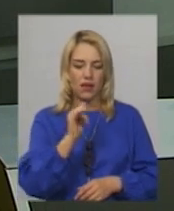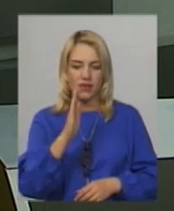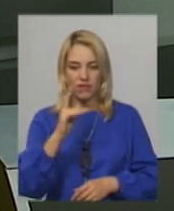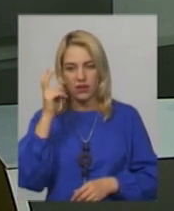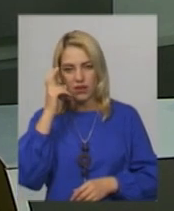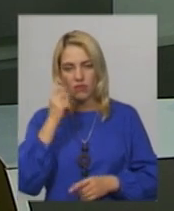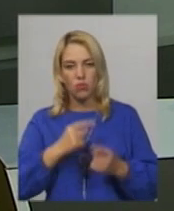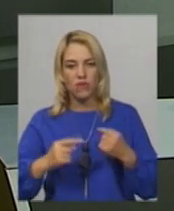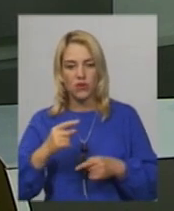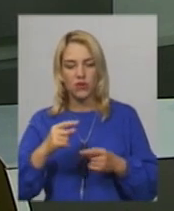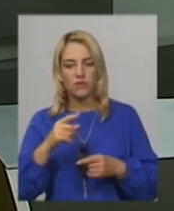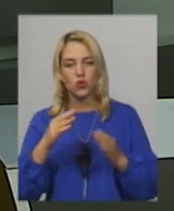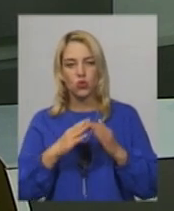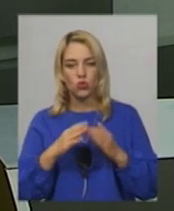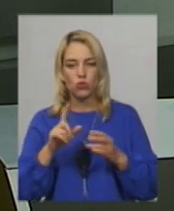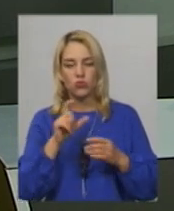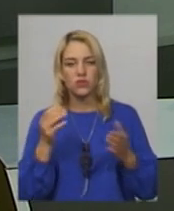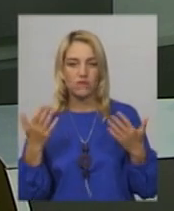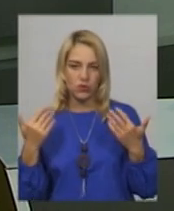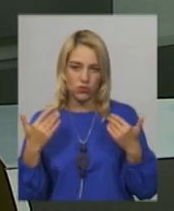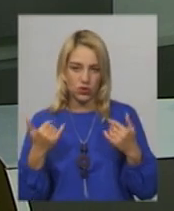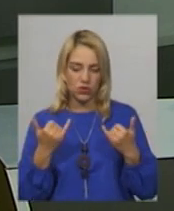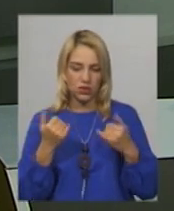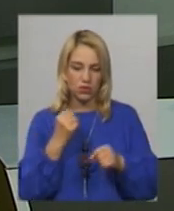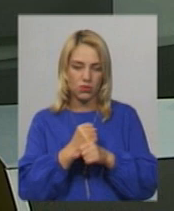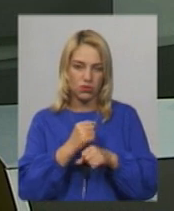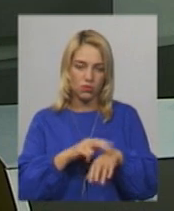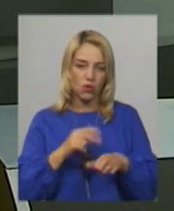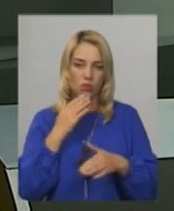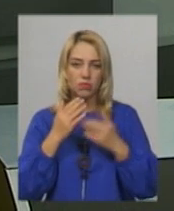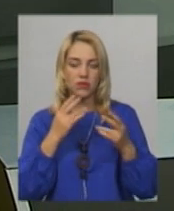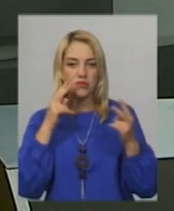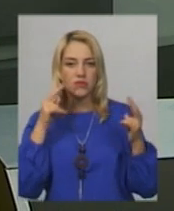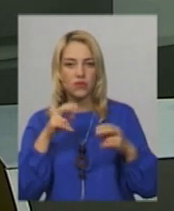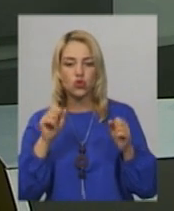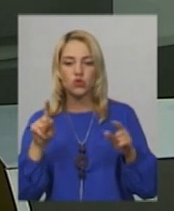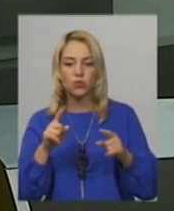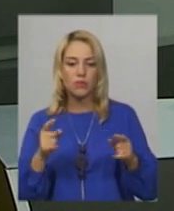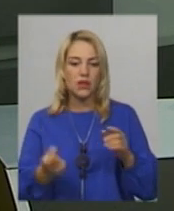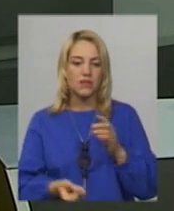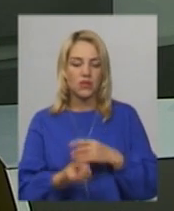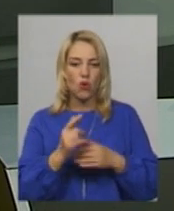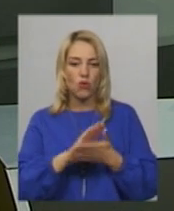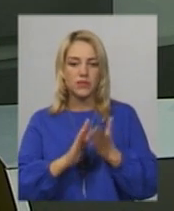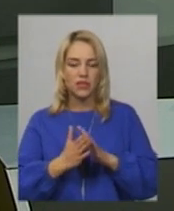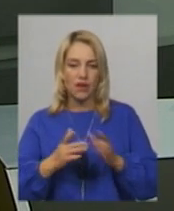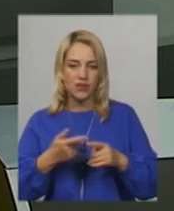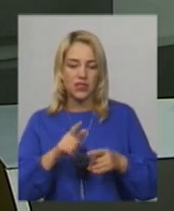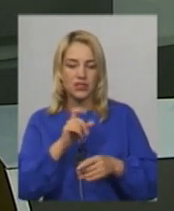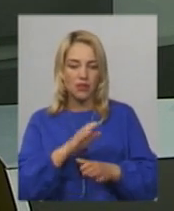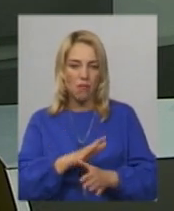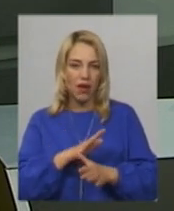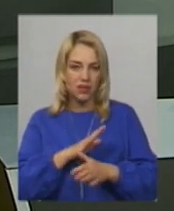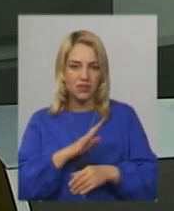відпочинку. Наразі на місці працюють правоохоронці. Опитують можливих свідків, щоб встановити обставини смерті підлітка. Подробиці у